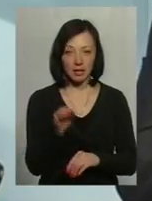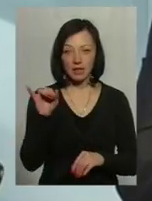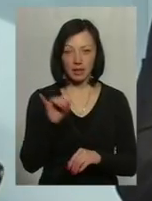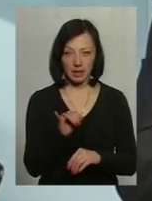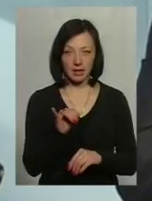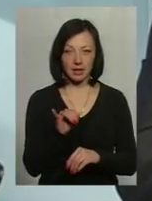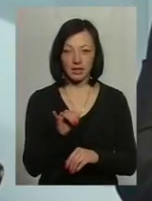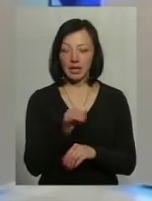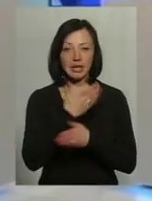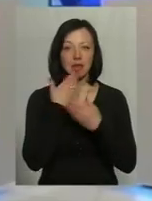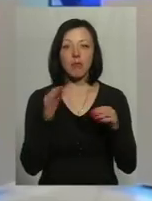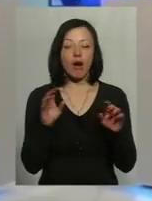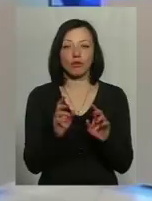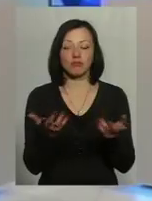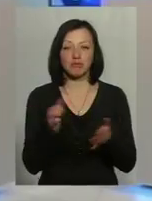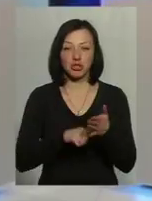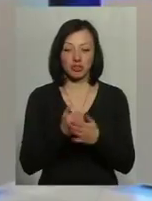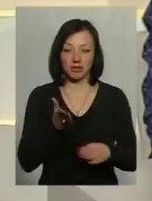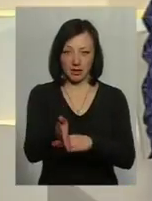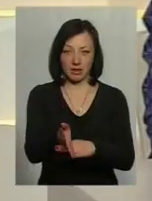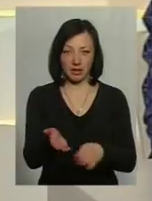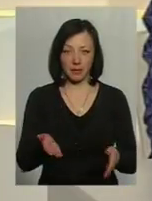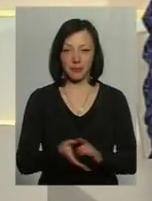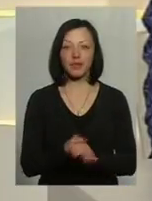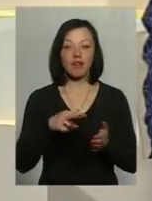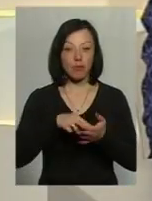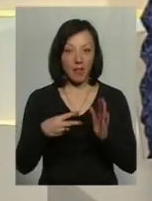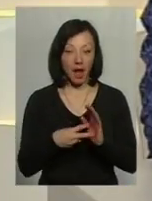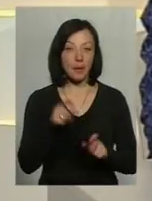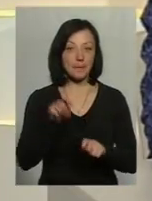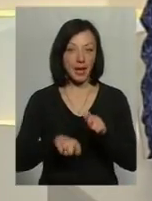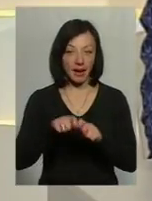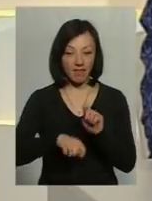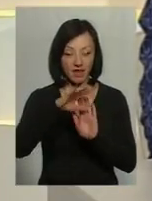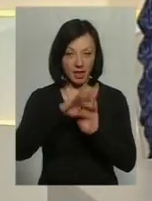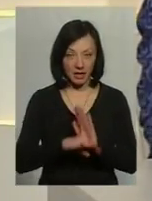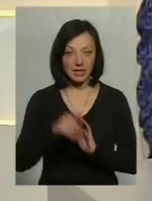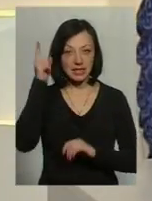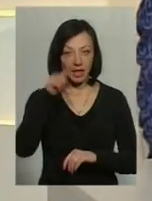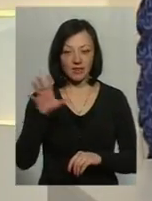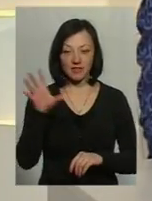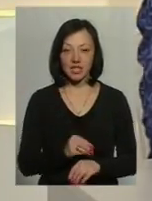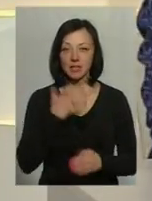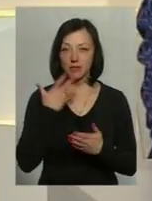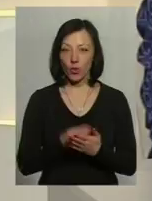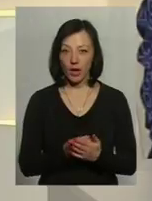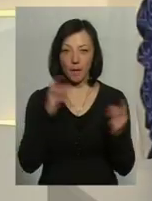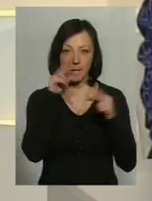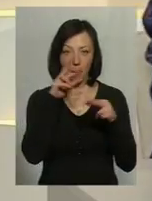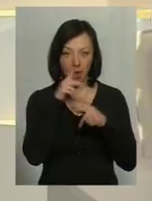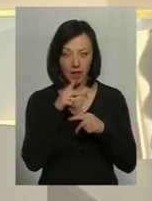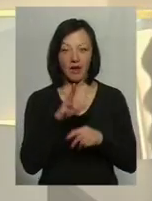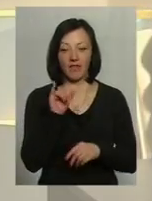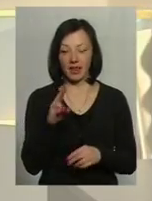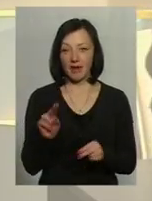тут немає чого йти. Тобто навіть якщо він в плані перевірки, але знаючи всі свої огріхи,